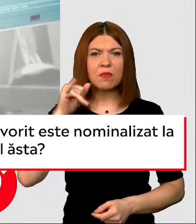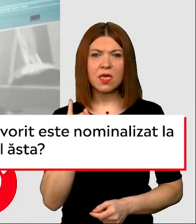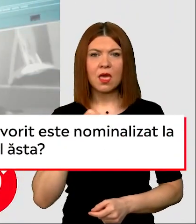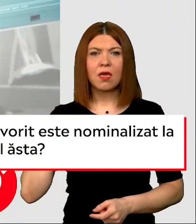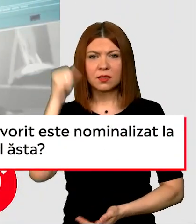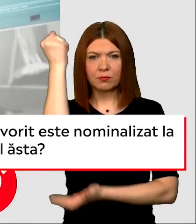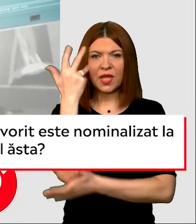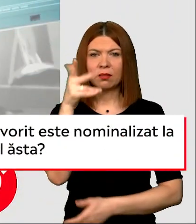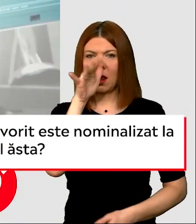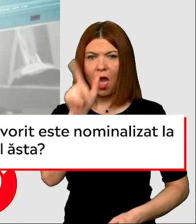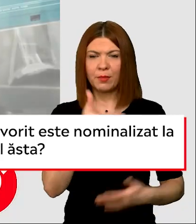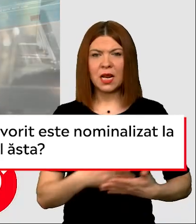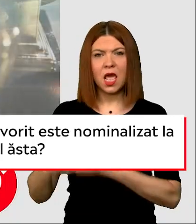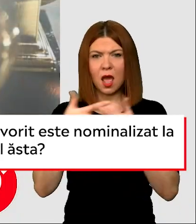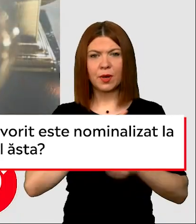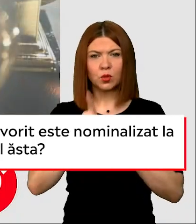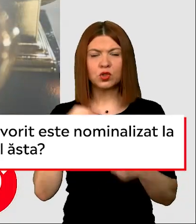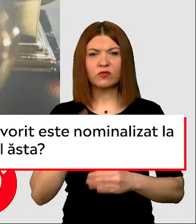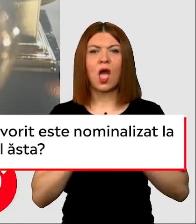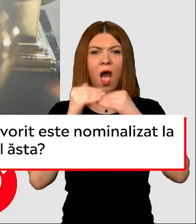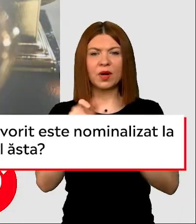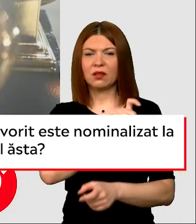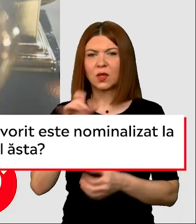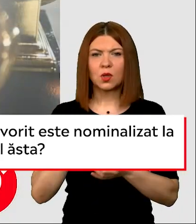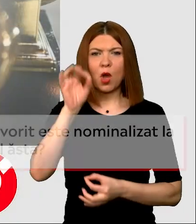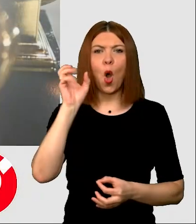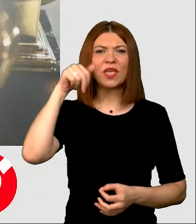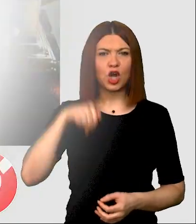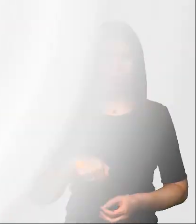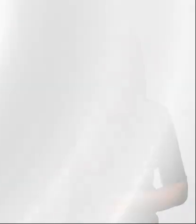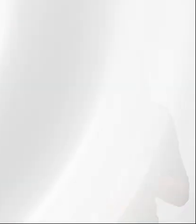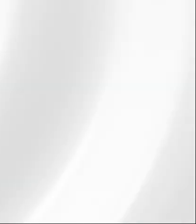gremii va avea loc pe 3 aprilie în Las Vegas după ce a fost amânată din cauza Omicron.